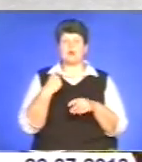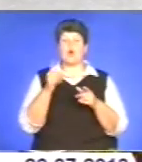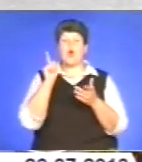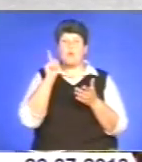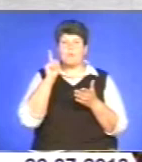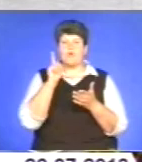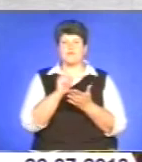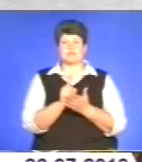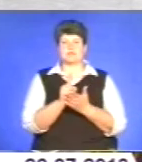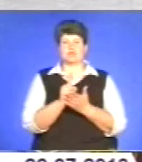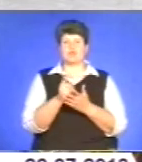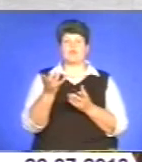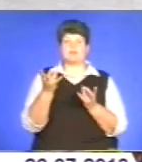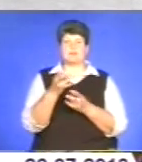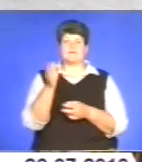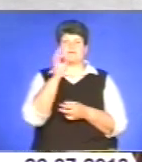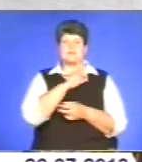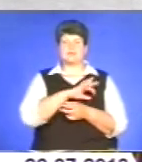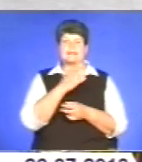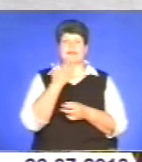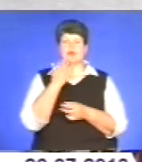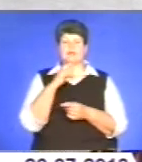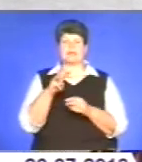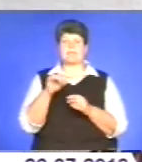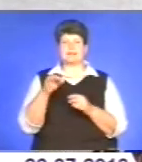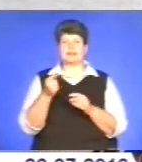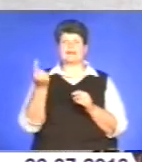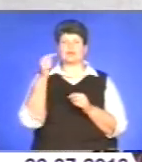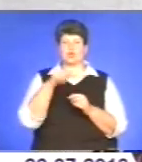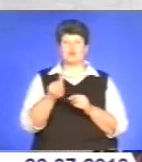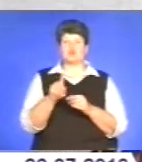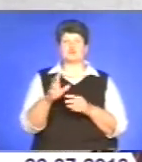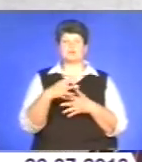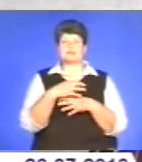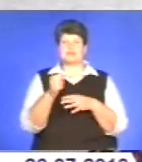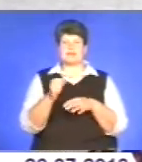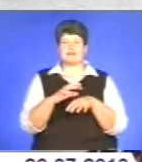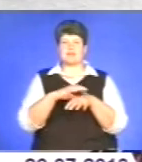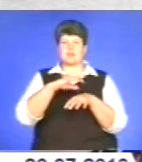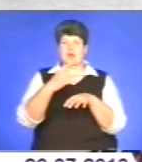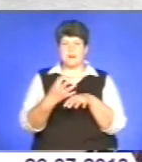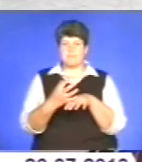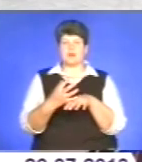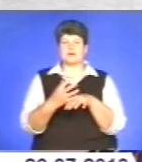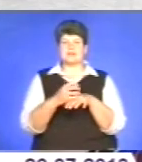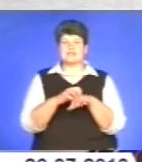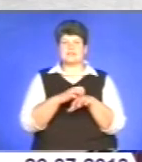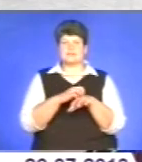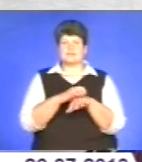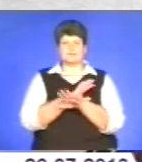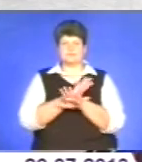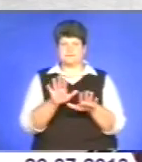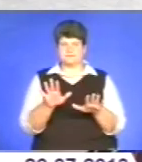використати якийсь народний метод, для того, щоб зняти набряк і розчухування.